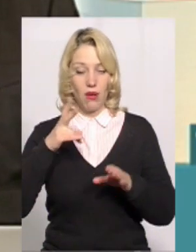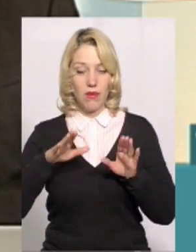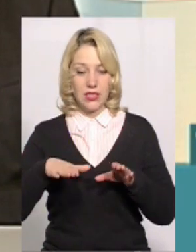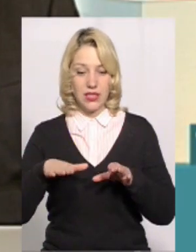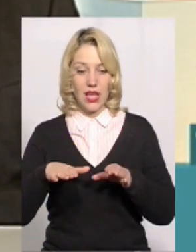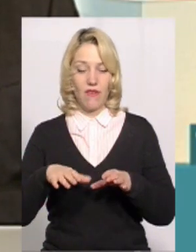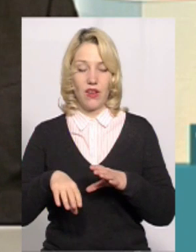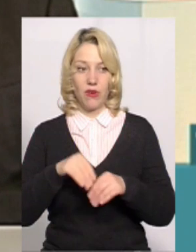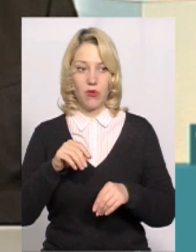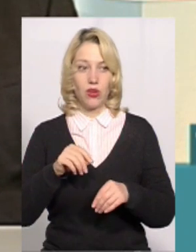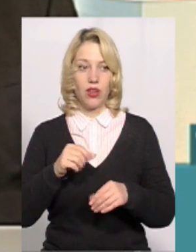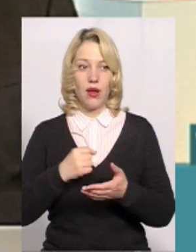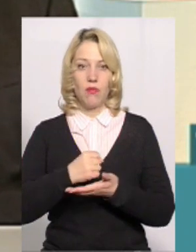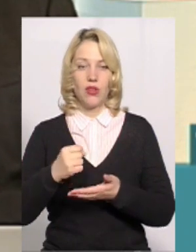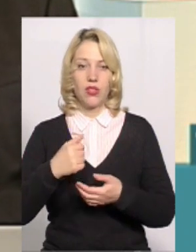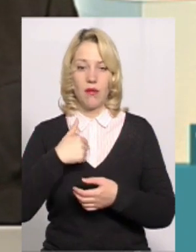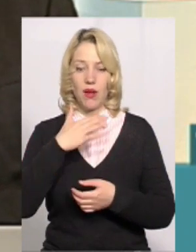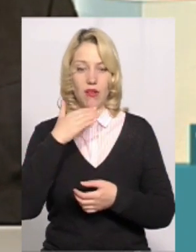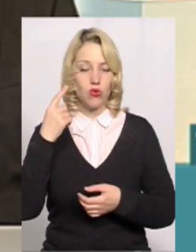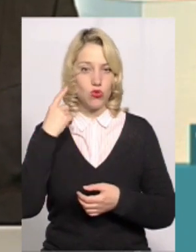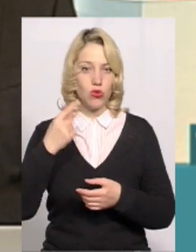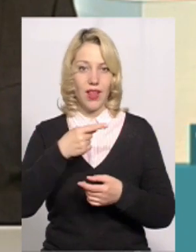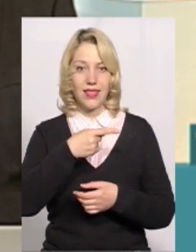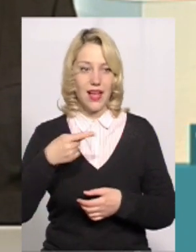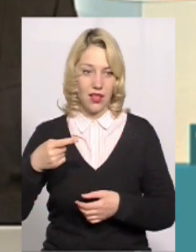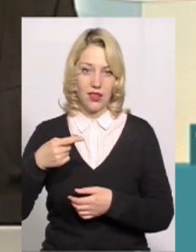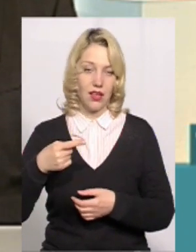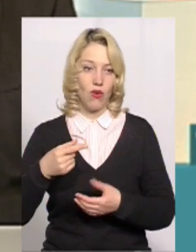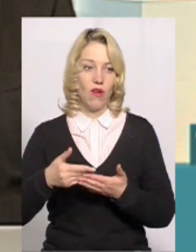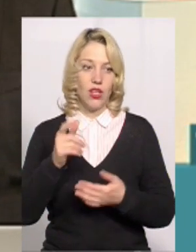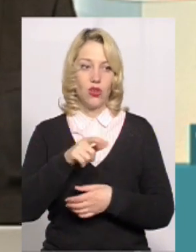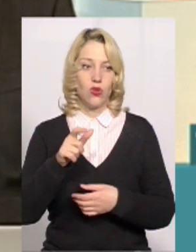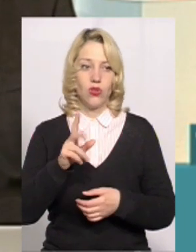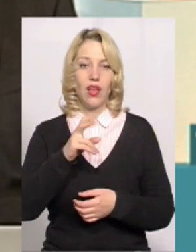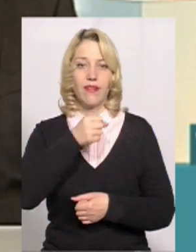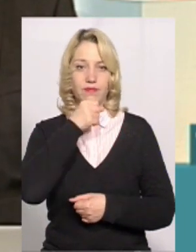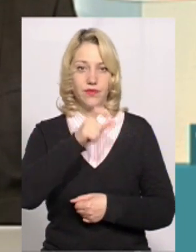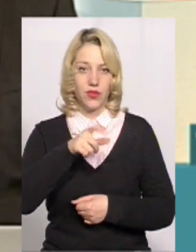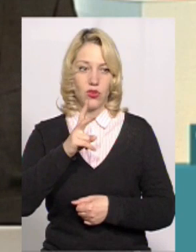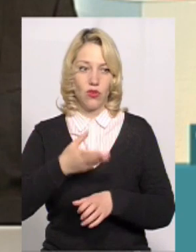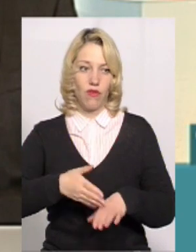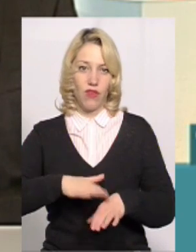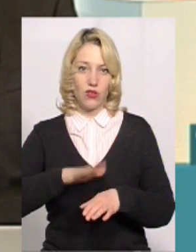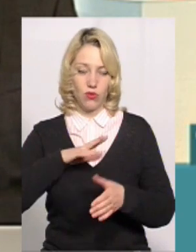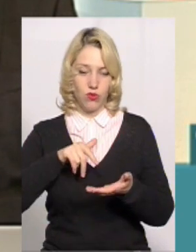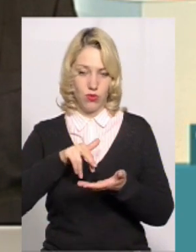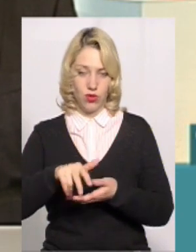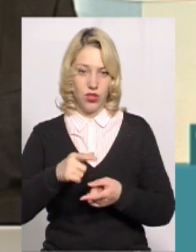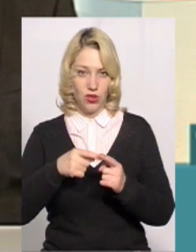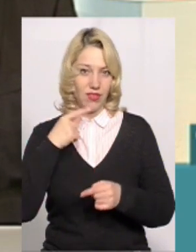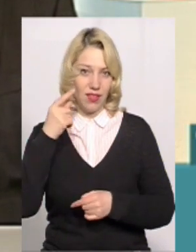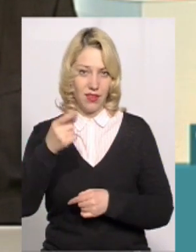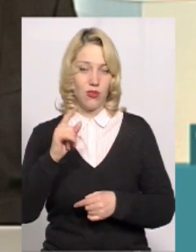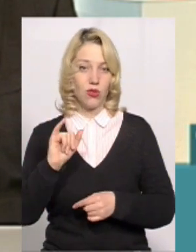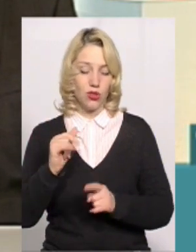балотувалася, я дуже багато негативу наслугалася від людей похилого віку, яким важко туди було йти. Тому